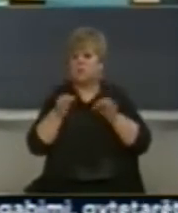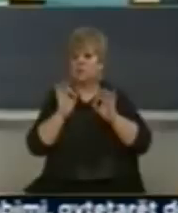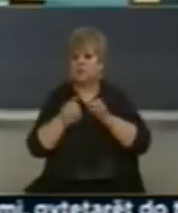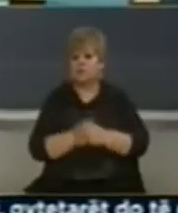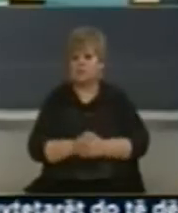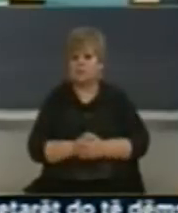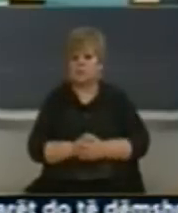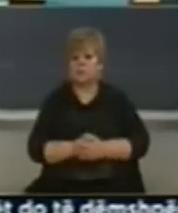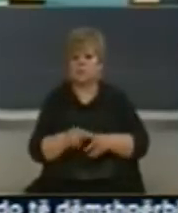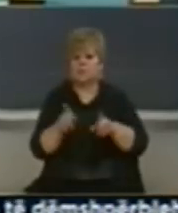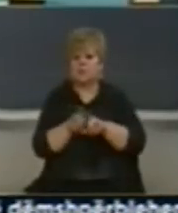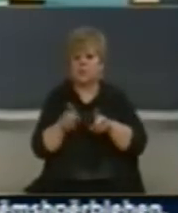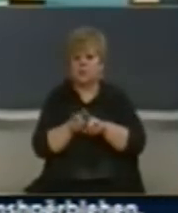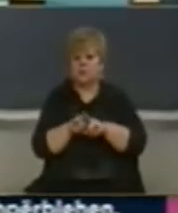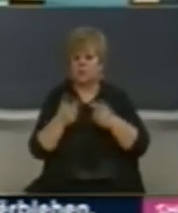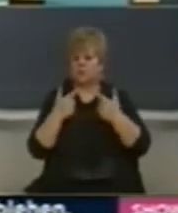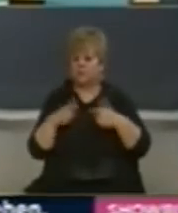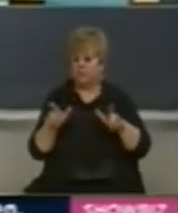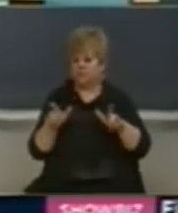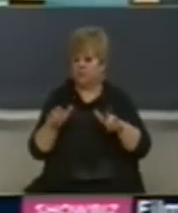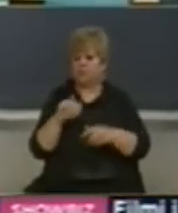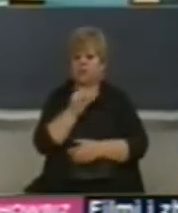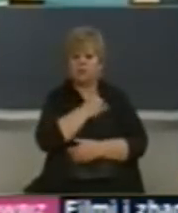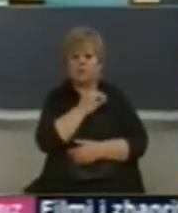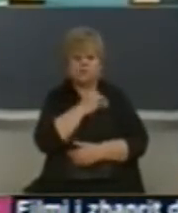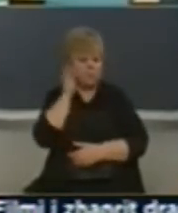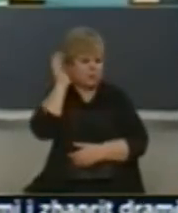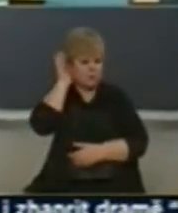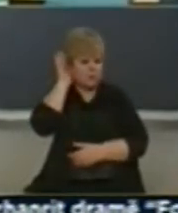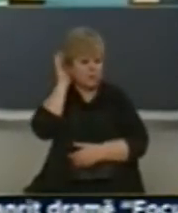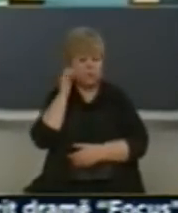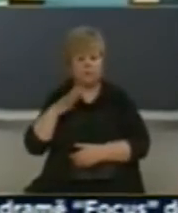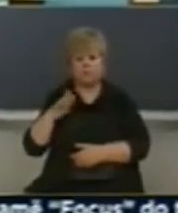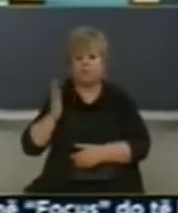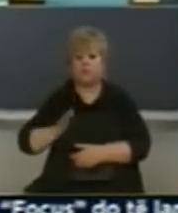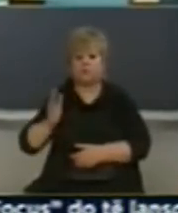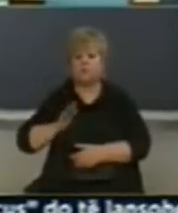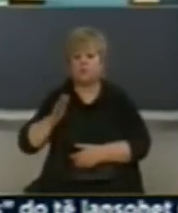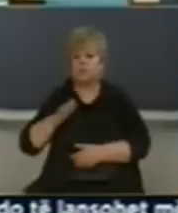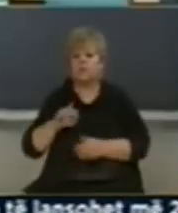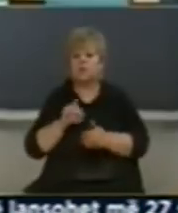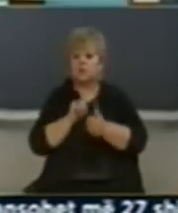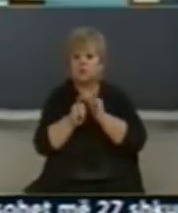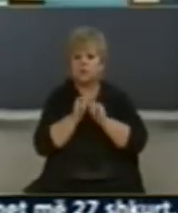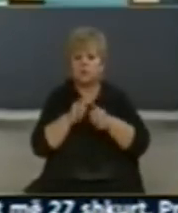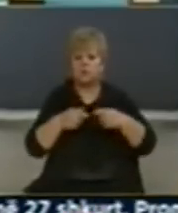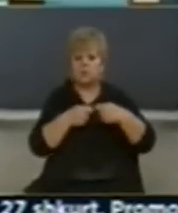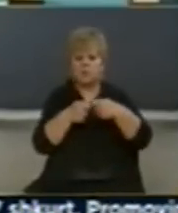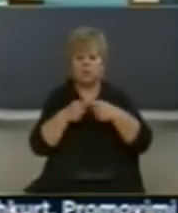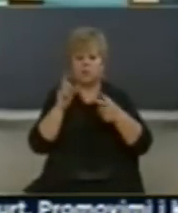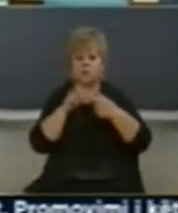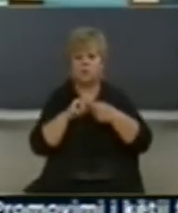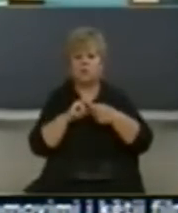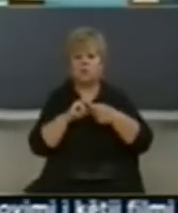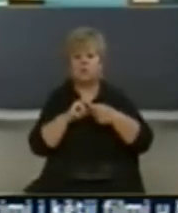Po ashtu, mdjejonit tjo një oftaj se Ministria kulturës, rinis dhe sportit, me mështetin e organizatave partnerën dërkomtarës,